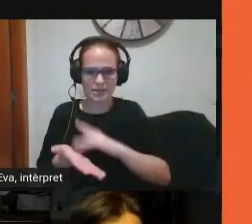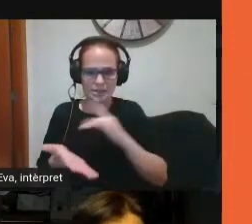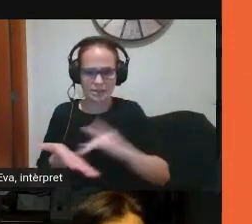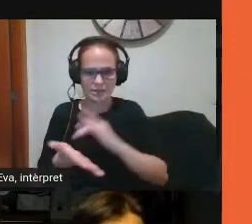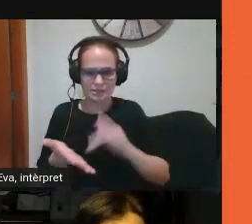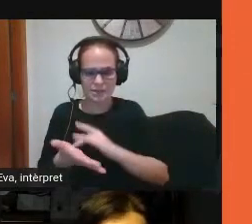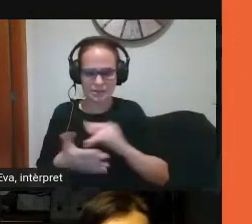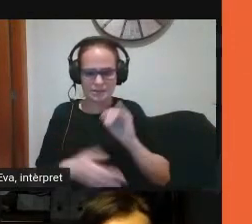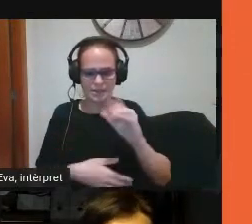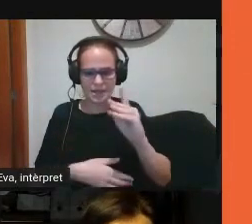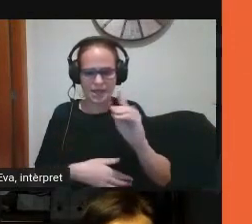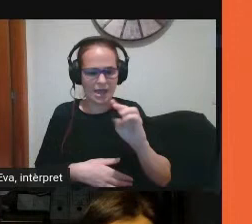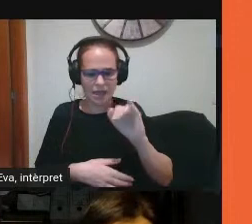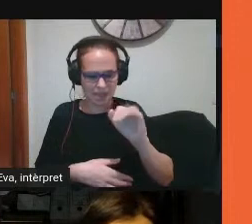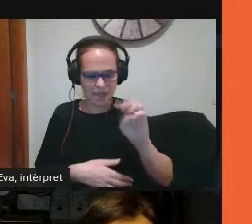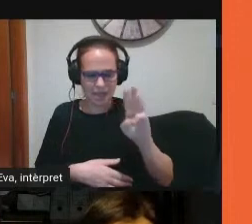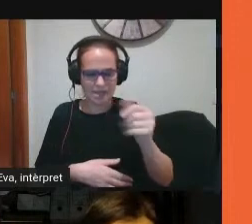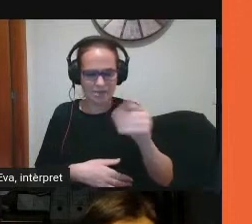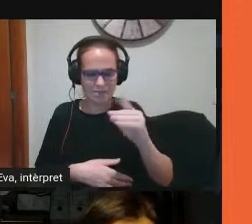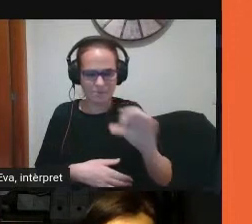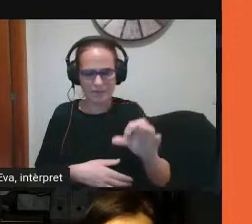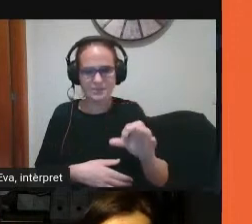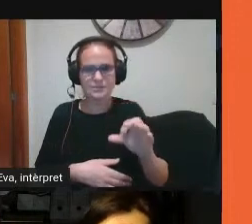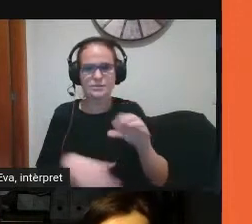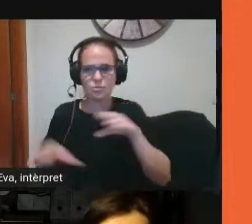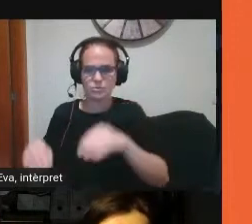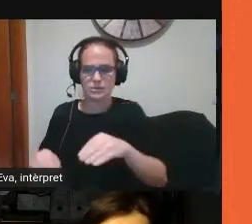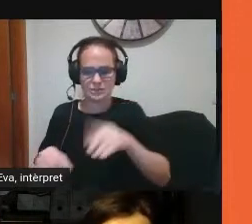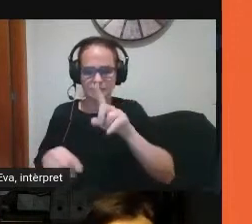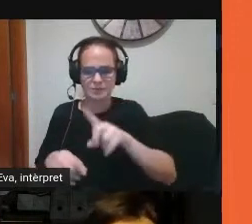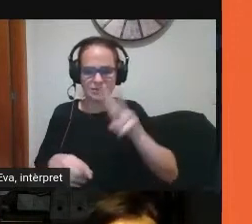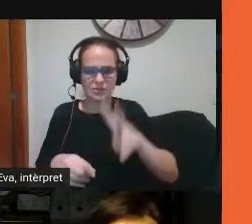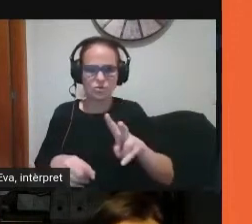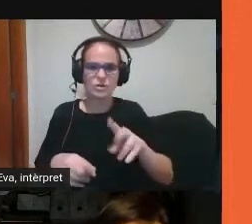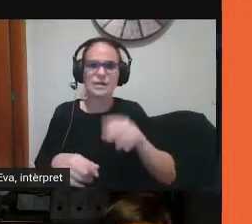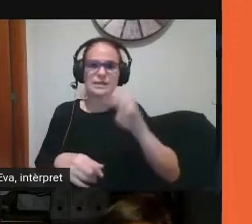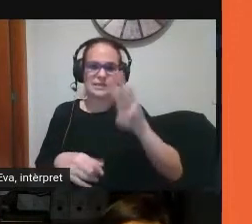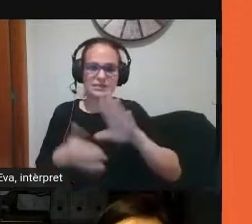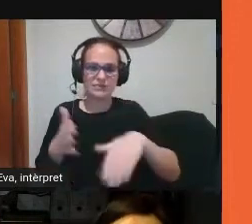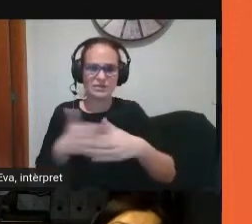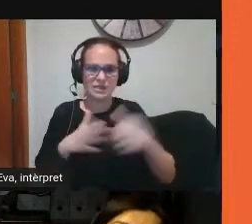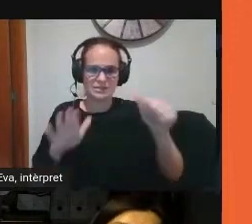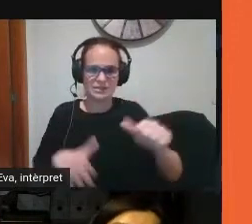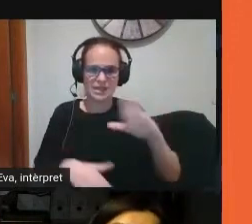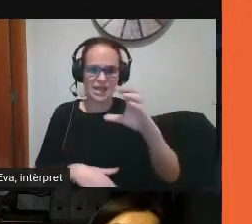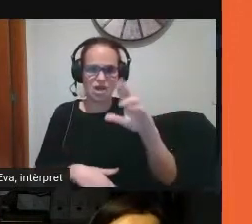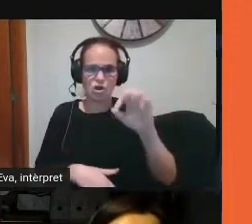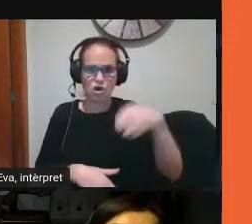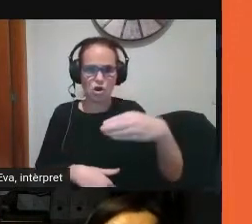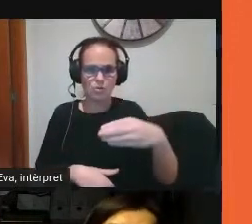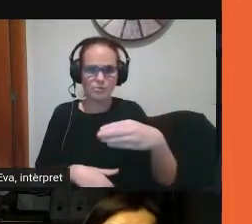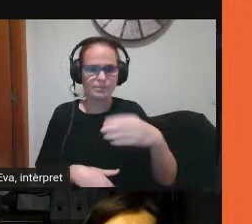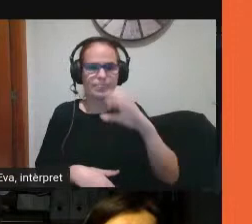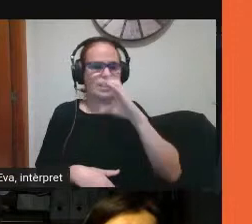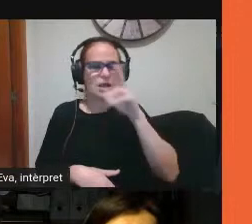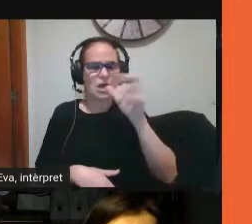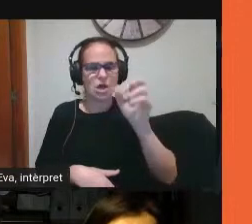amb iPads i de tercer a sisè es treballa amb Chromebox de manera que ara disposem d'un